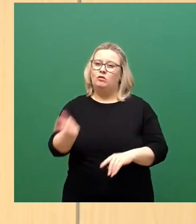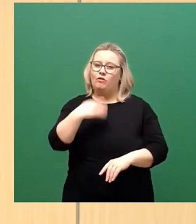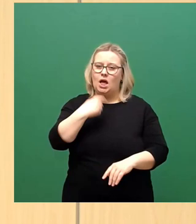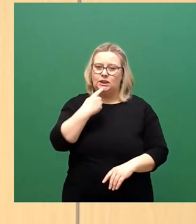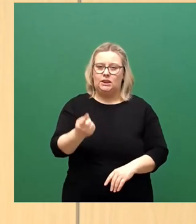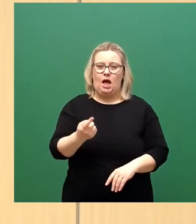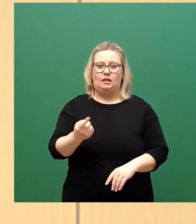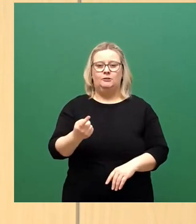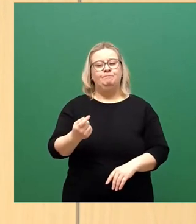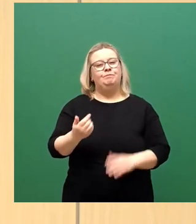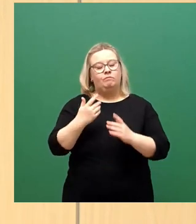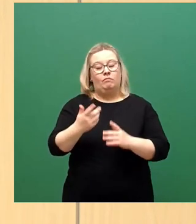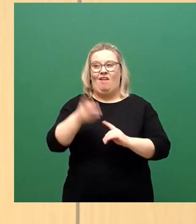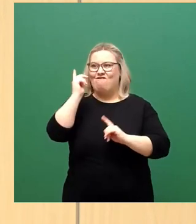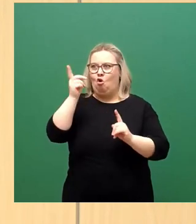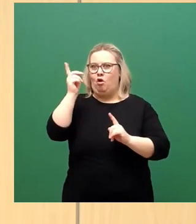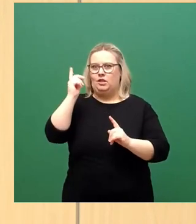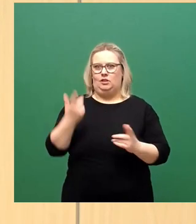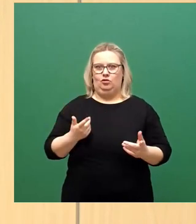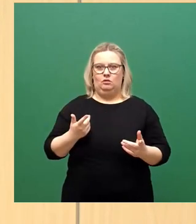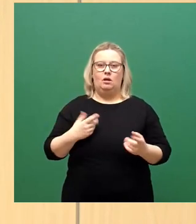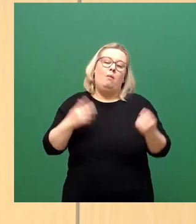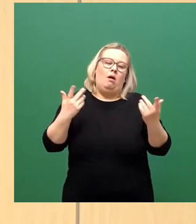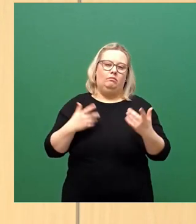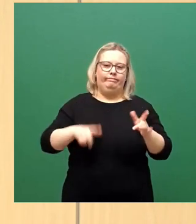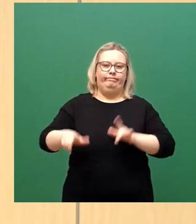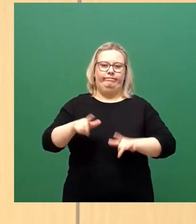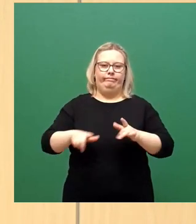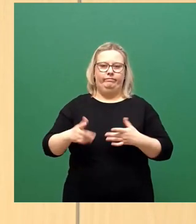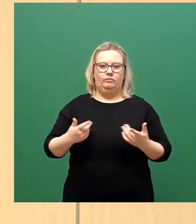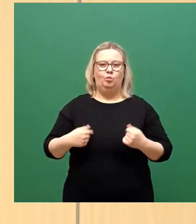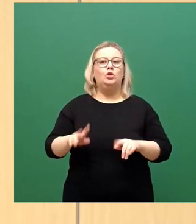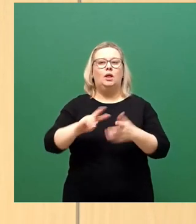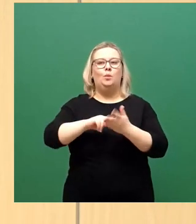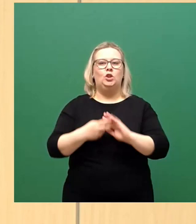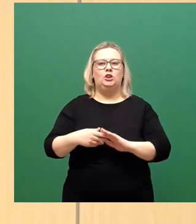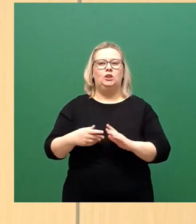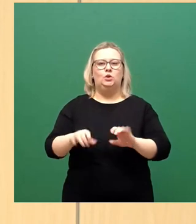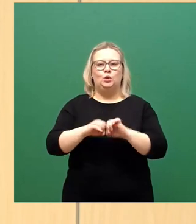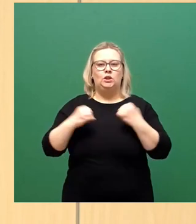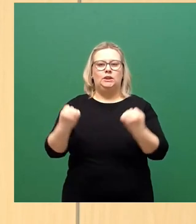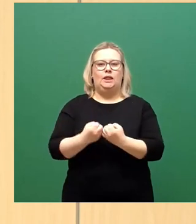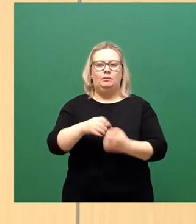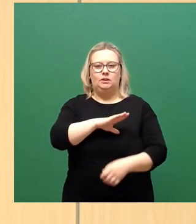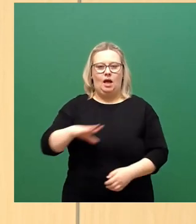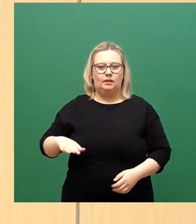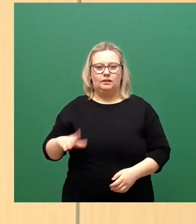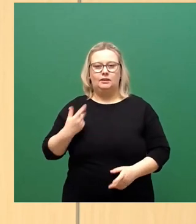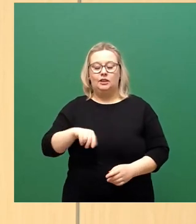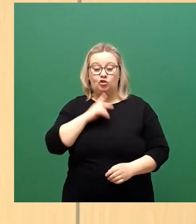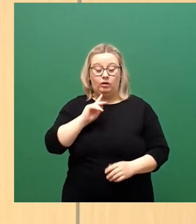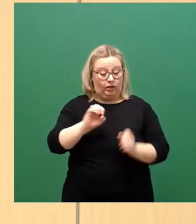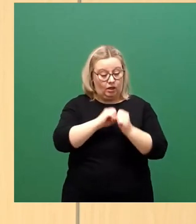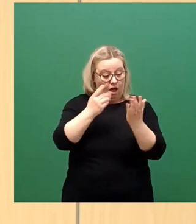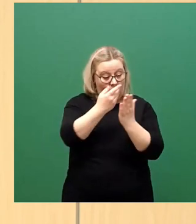Natürlich vergeblich. Das politische System Sachsens ist es ja gewohnt, Positionen nicht nach ihrer Schlüssigkeit und wissenschaftlichen